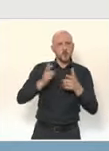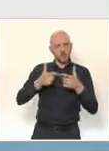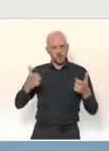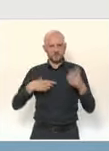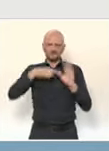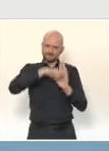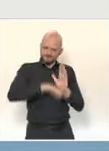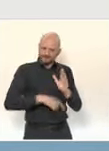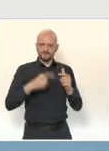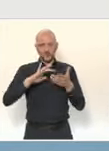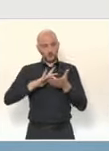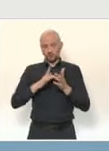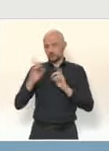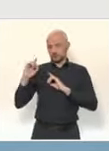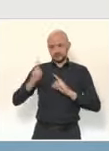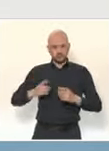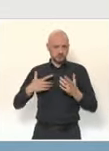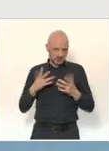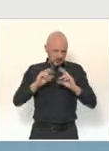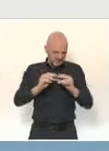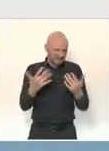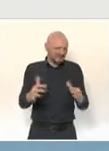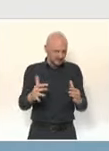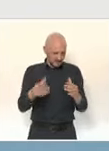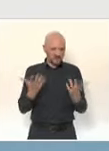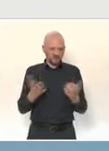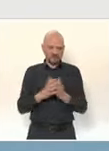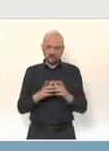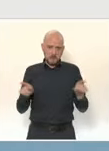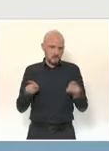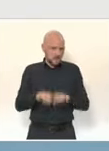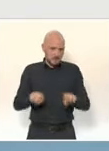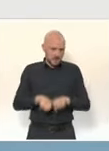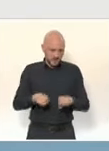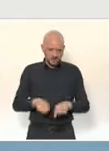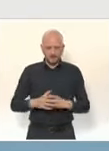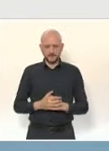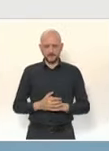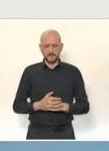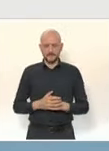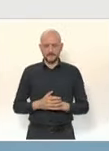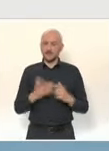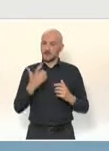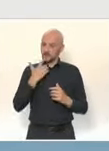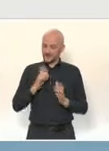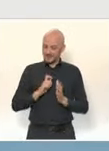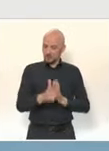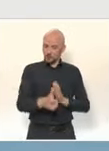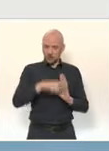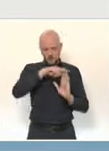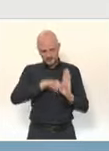D'abord, nous maintenons un protocole sanitaire strict. Cela signifie que, conformément à ce que nous faisions